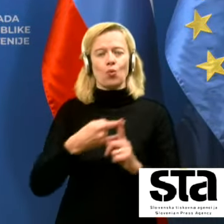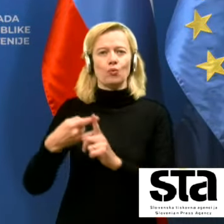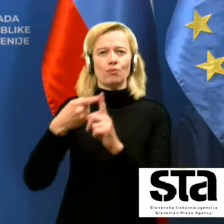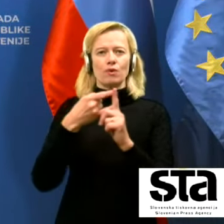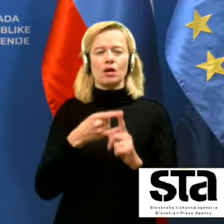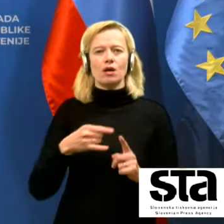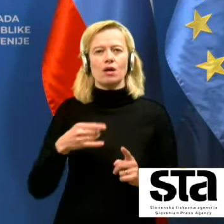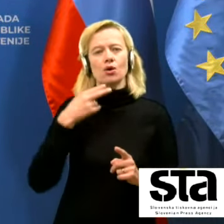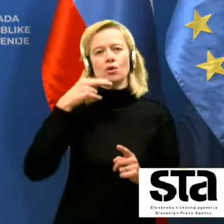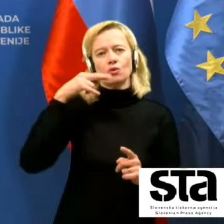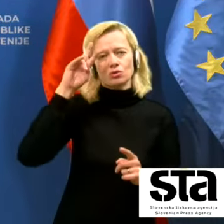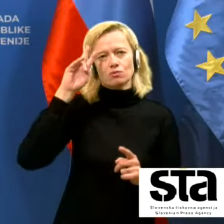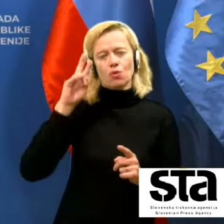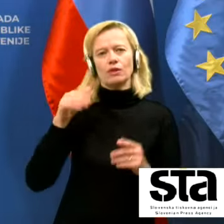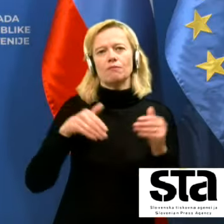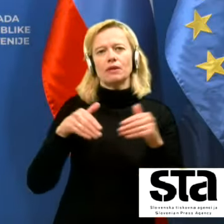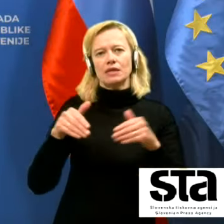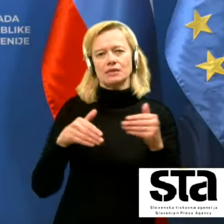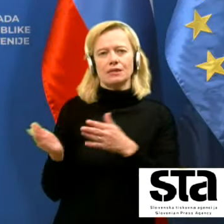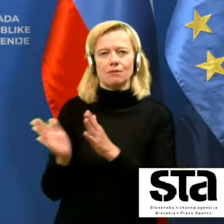gospod minister, prosim.